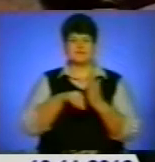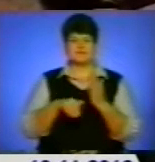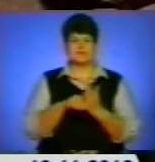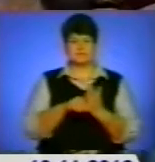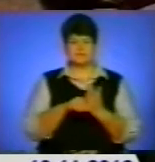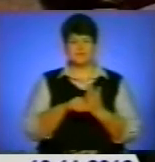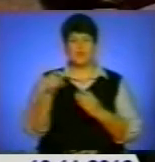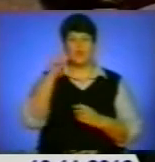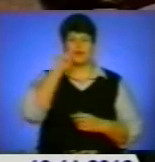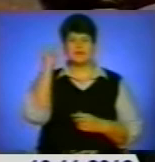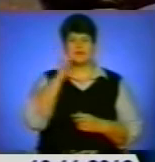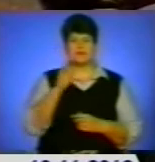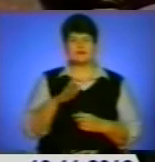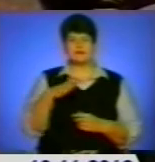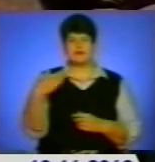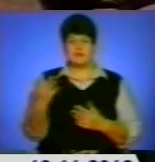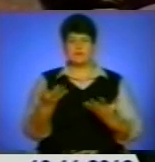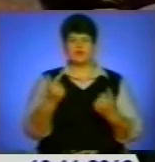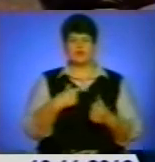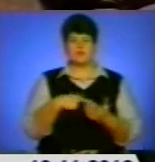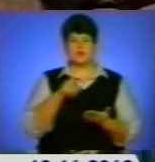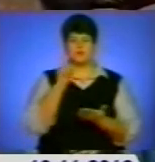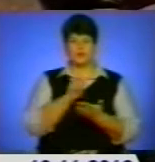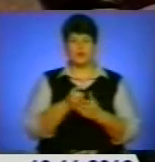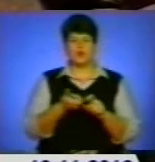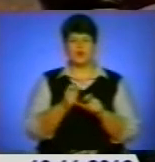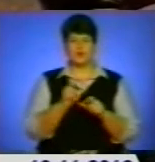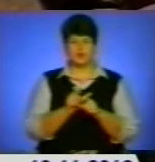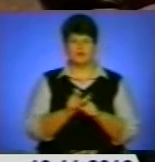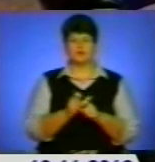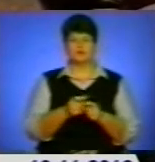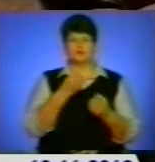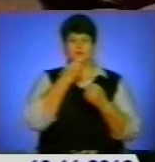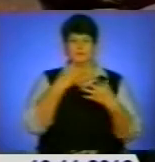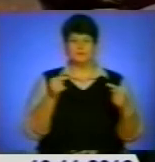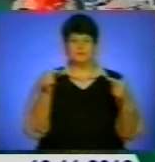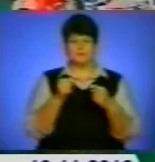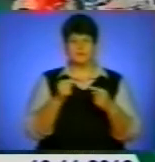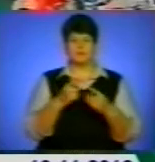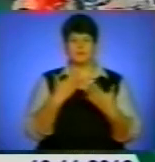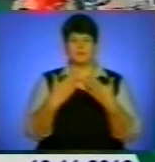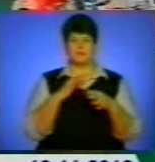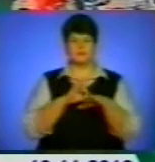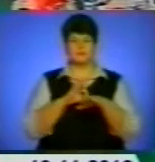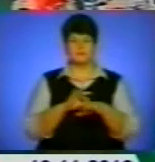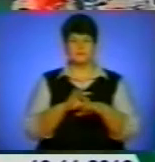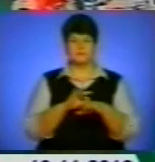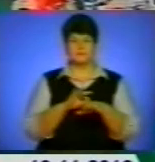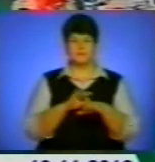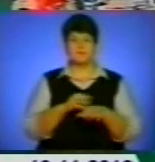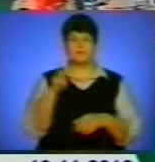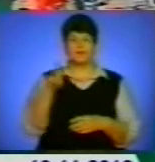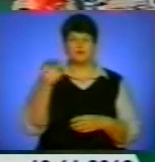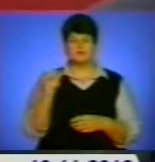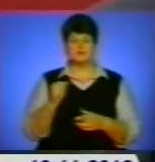Українська сторона бере на себе обов'язково дуже конструктивно підійти до проведення цих переговорів. Микола Азаров сподівається на